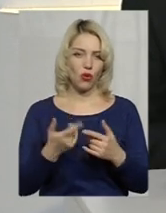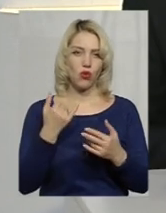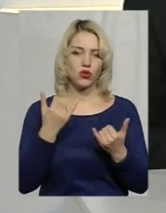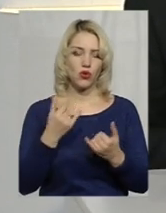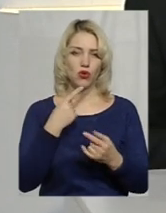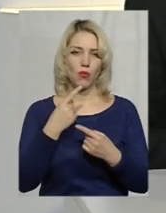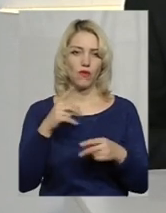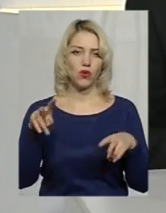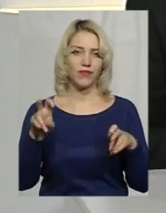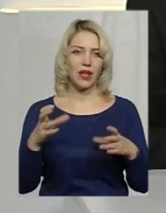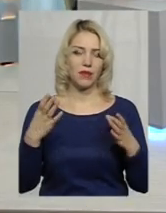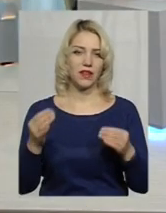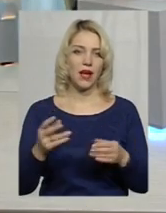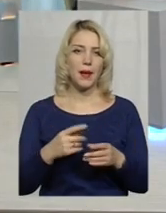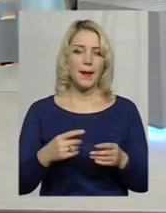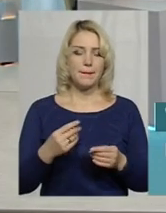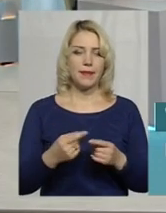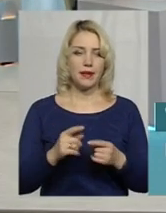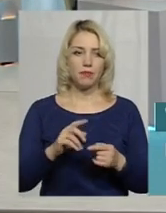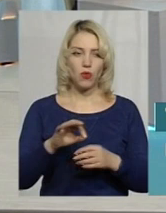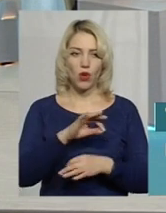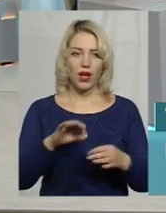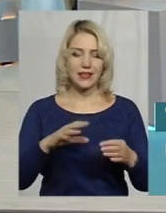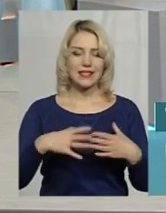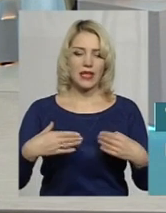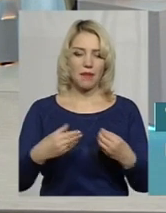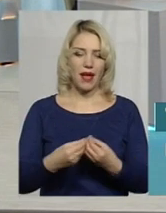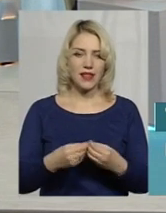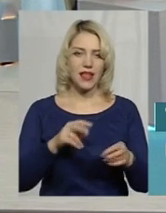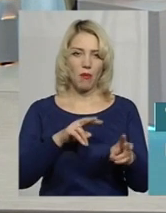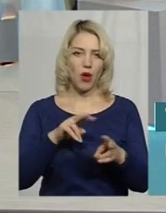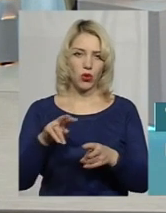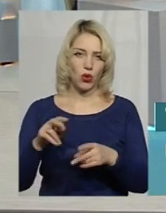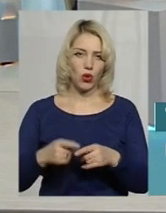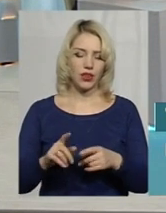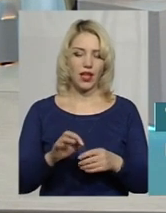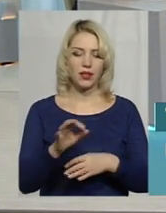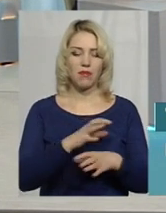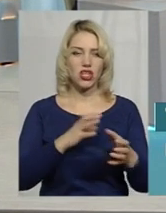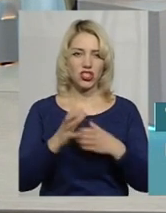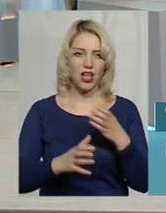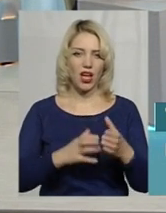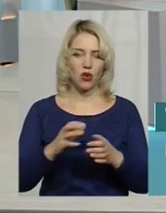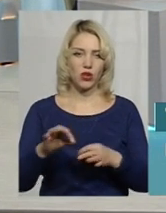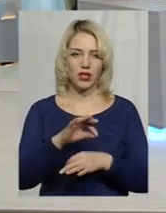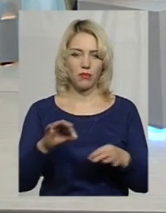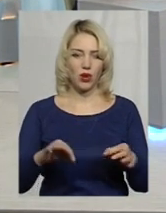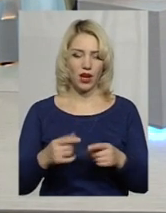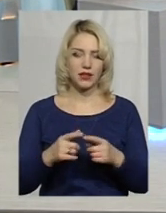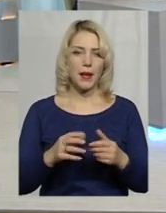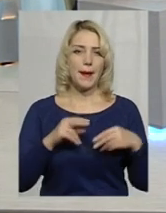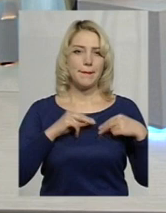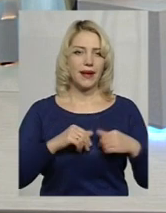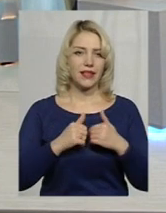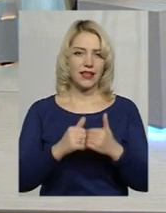у темі дня. Із менеджером проєкту «Сімейний патронат» Міжнародної благодійної організації «Партнерство кожній дитині» Ларисою